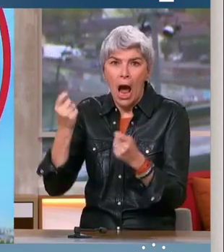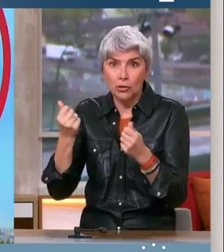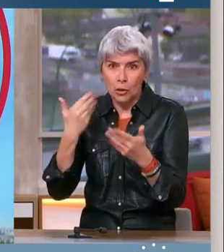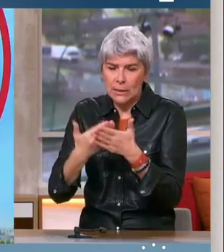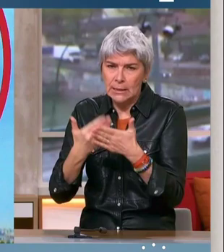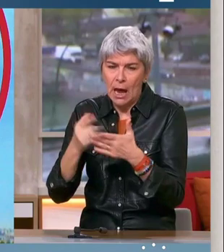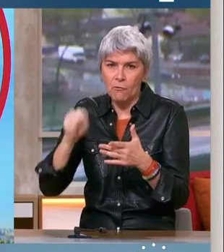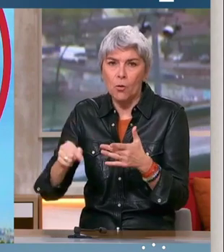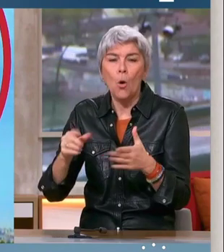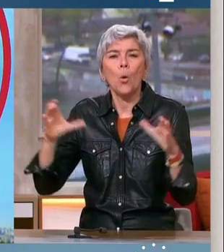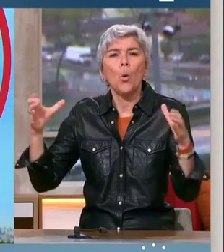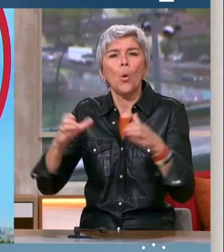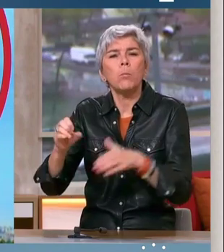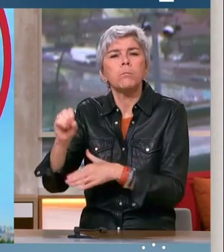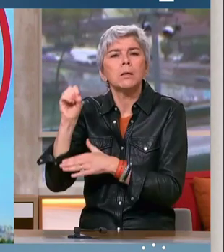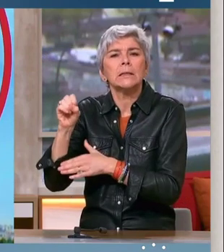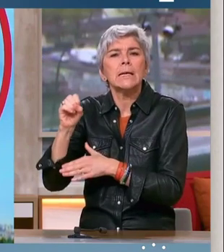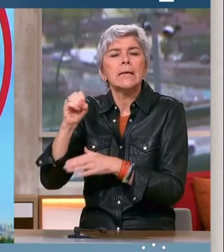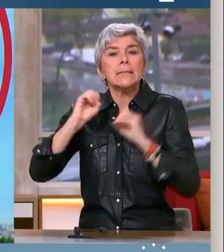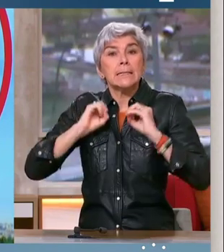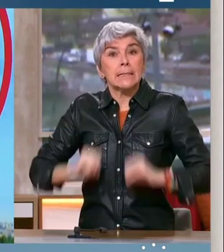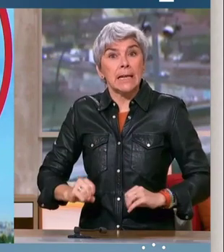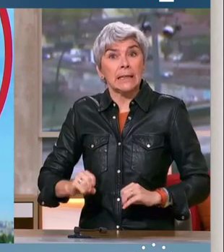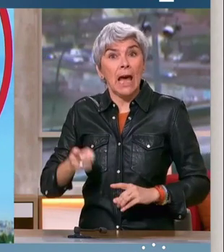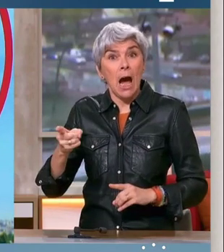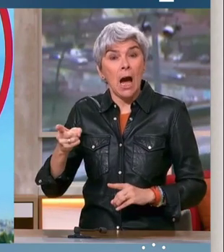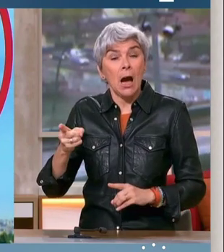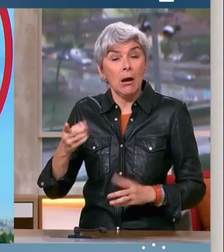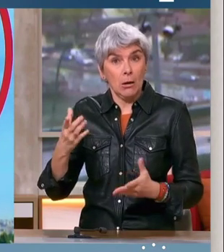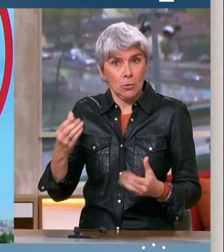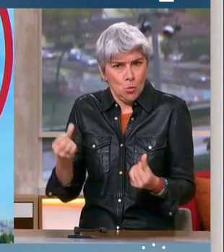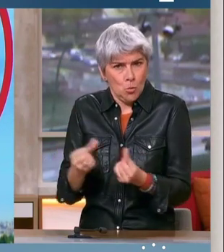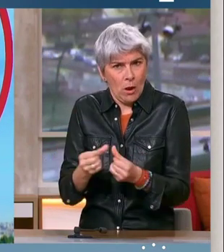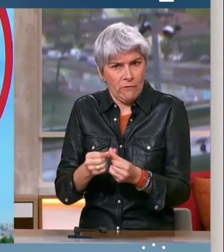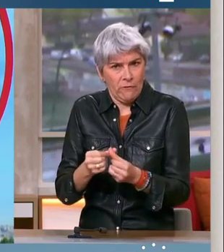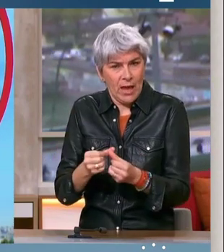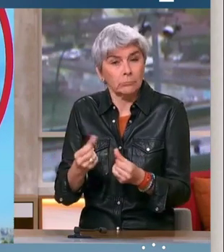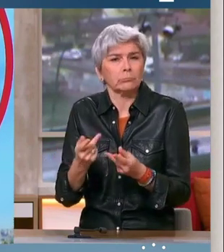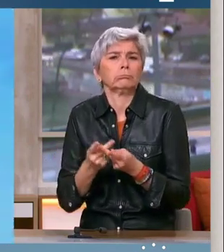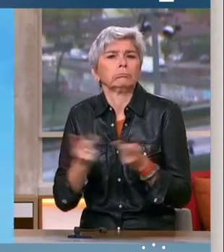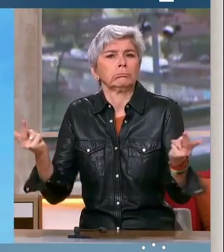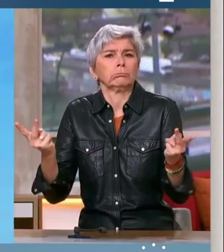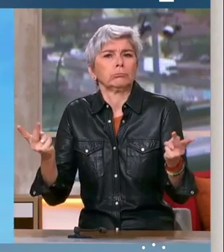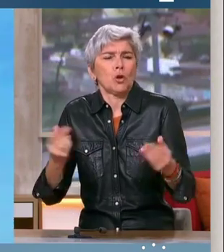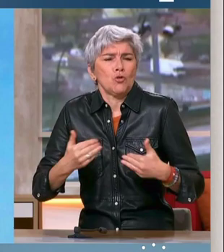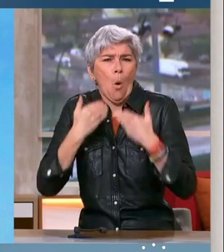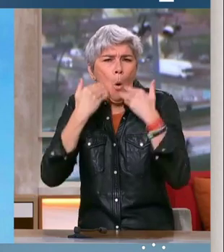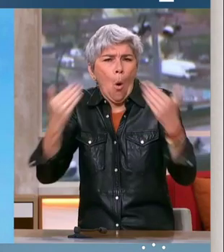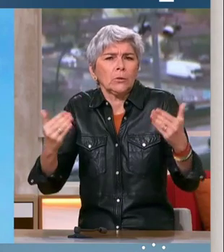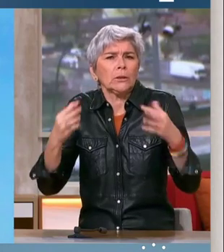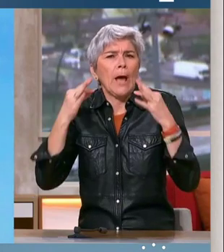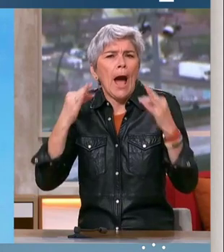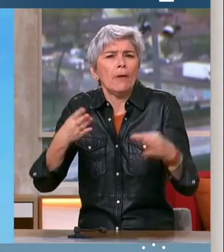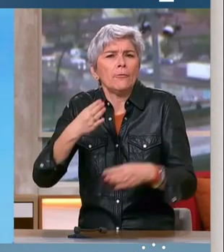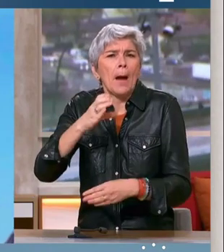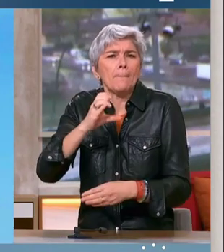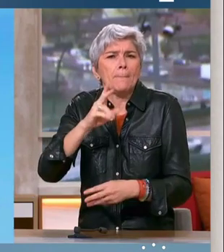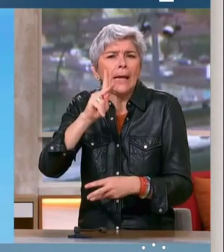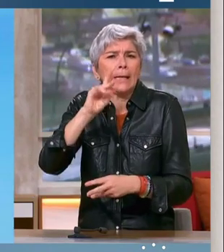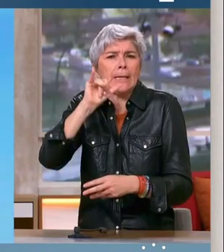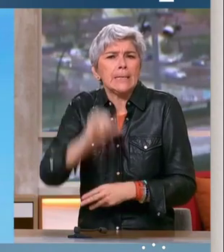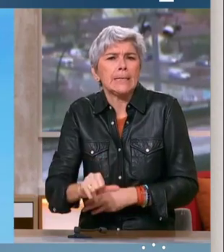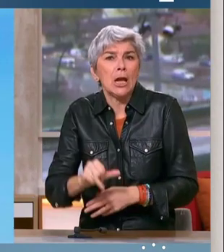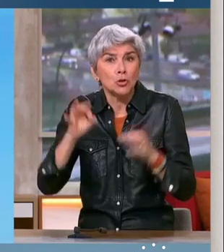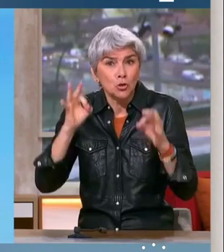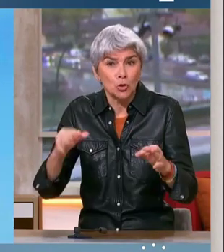grâce au groupe communiste du Sénat et à Eliane Assassi, sa présidente, nous avons pu révéler ce scandale de l'affaire McKinsey. Oui,